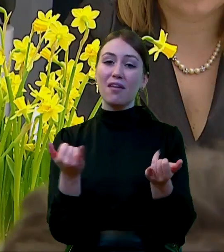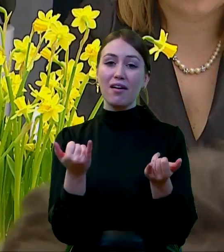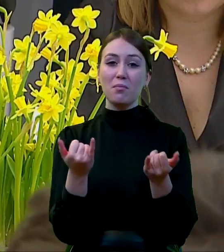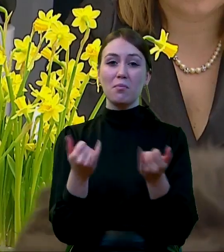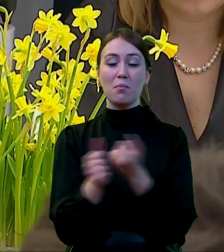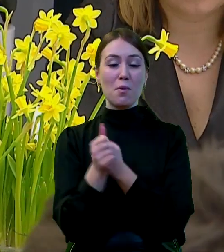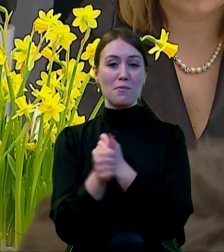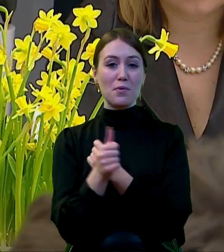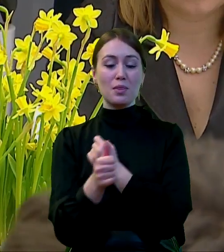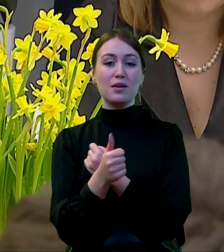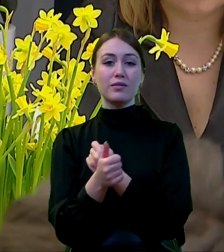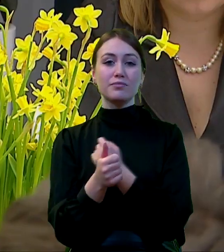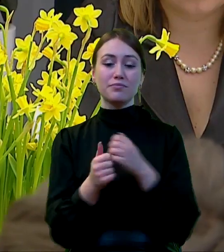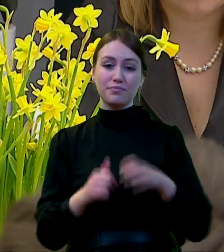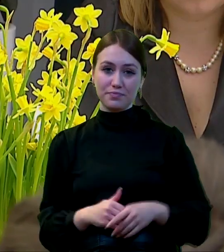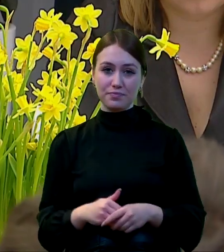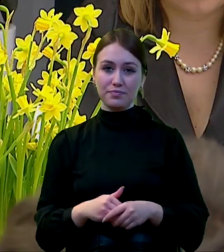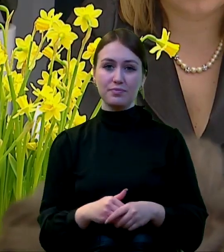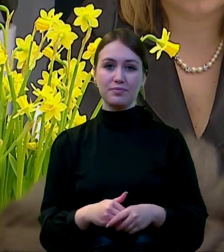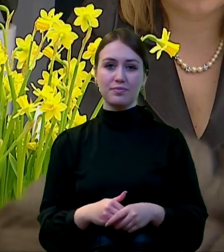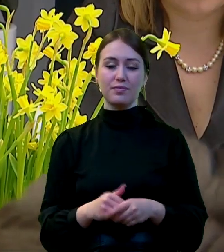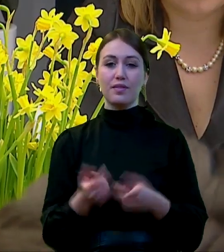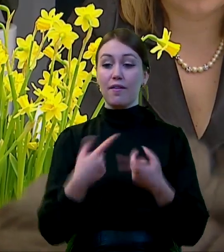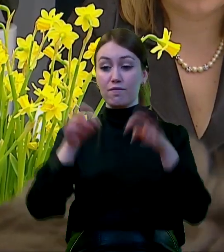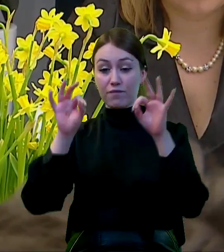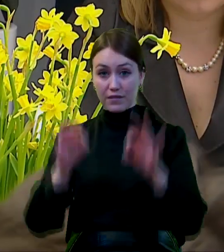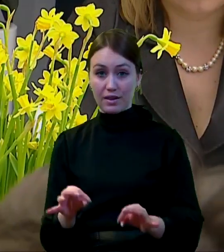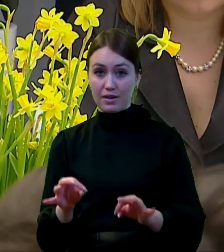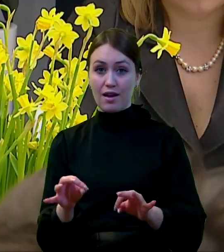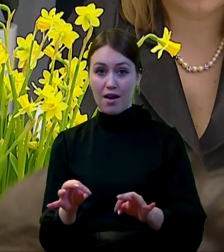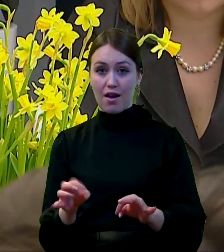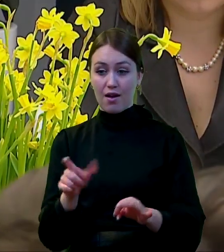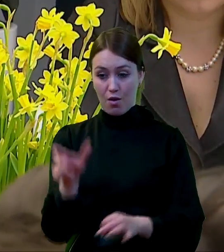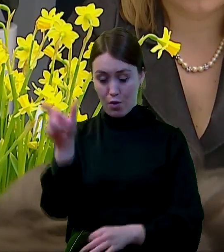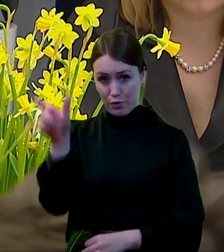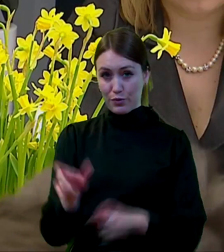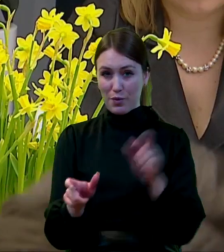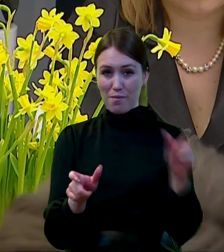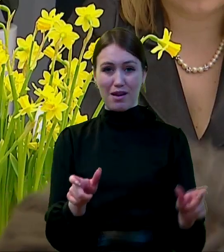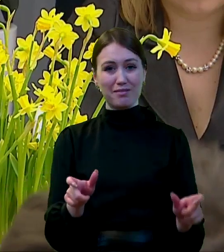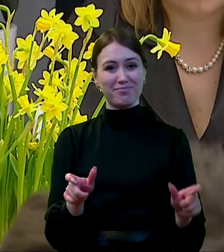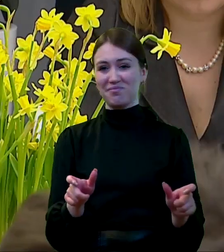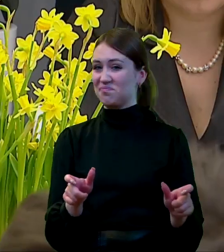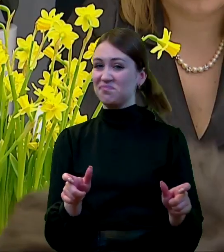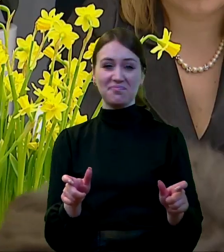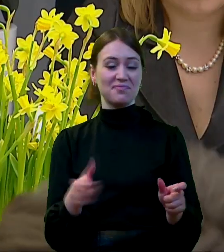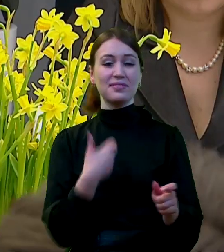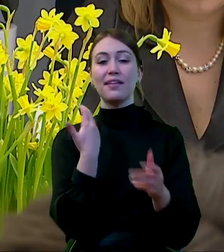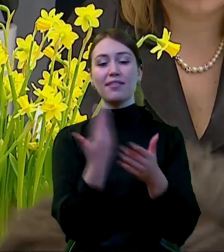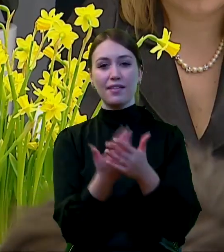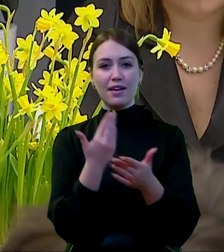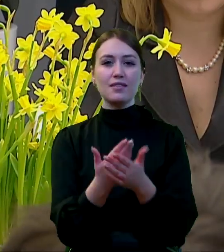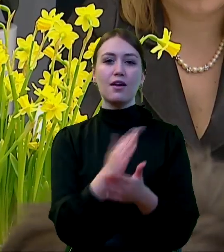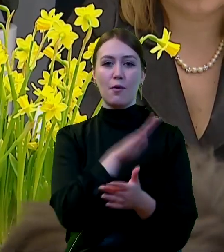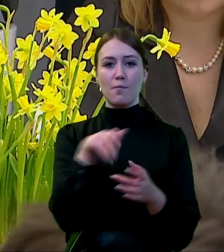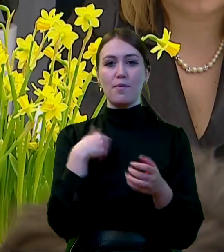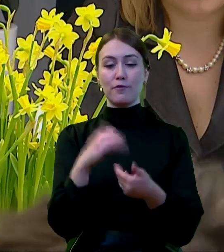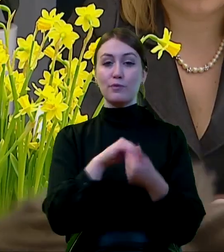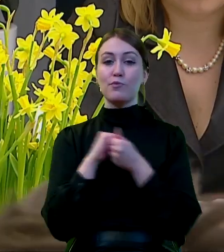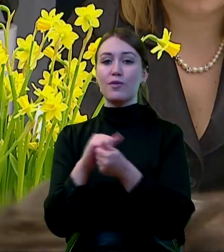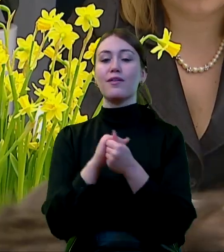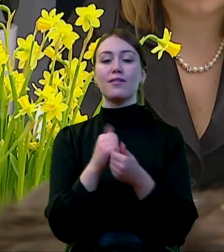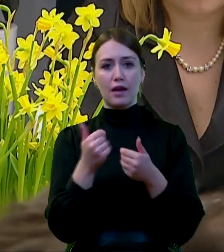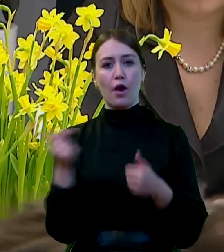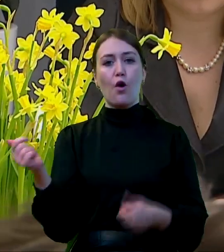powody niezawinione przez te osoby właśnie. Dlatego jako wspólnota